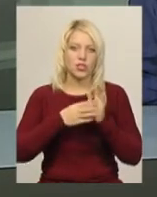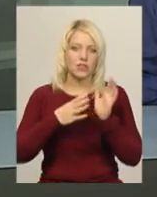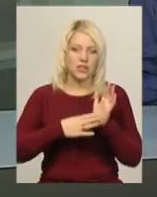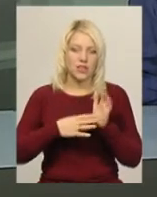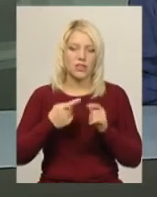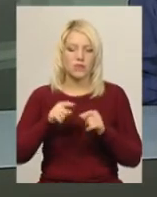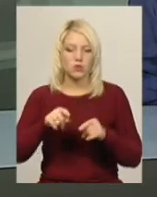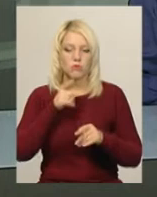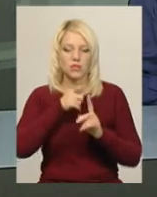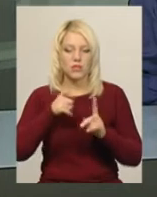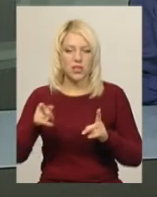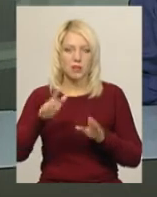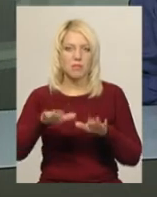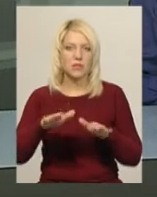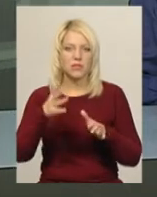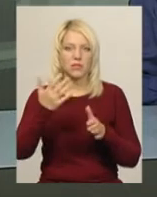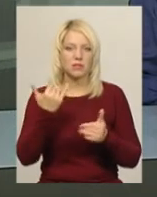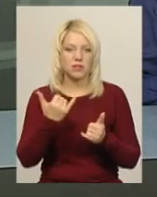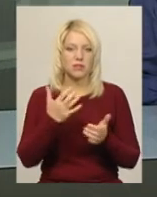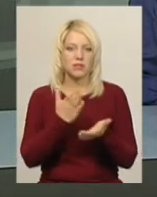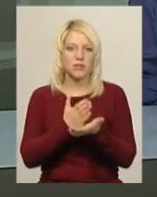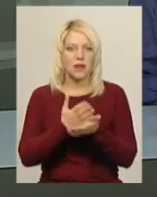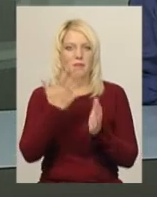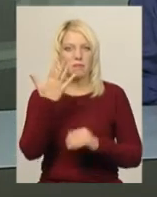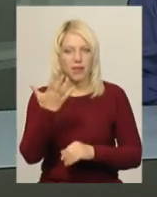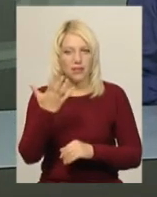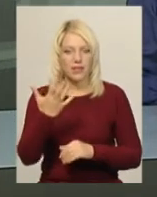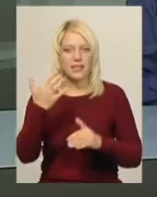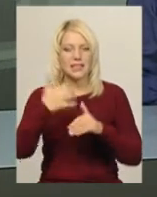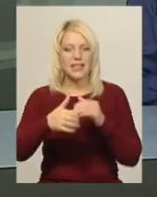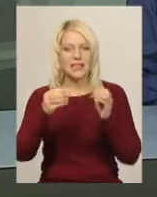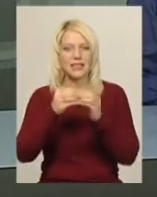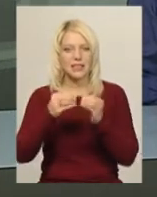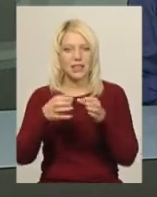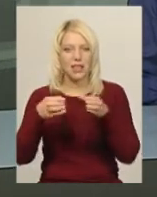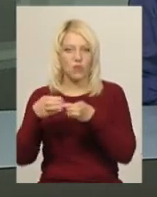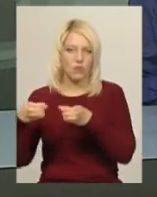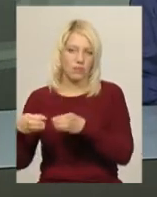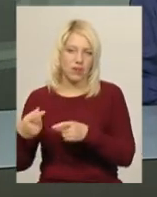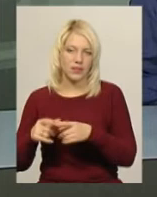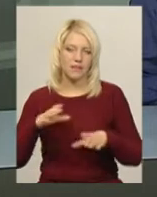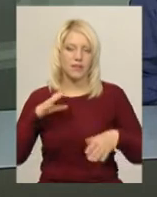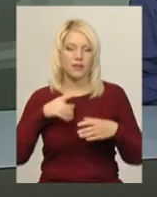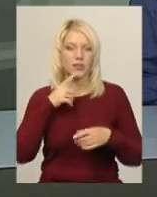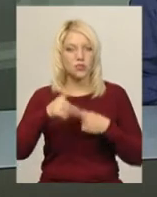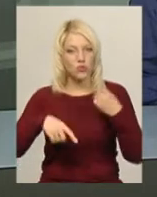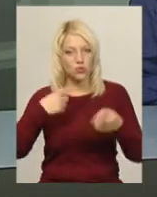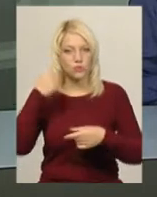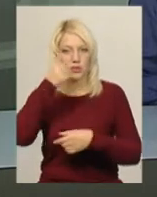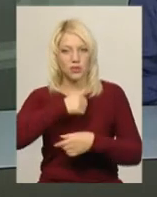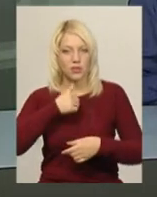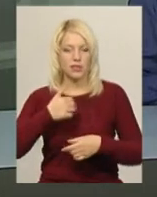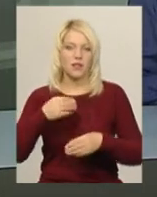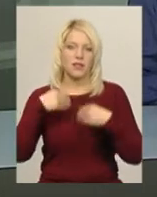турнірне становище «Поділля» – п'яте місце серед п'яти мотобольних команд України. Тренер Павло Відлецький каже, на наступний рік ставить